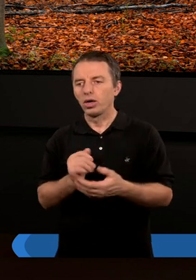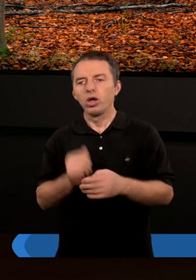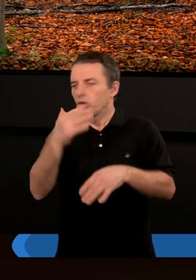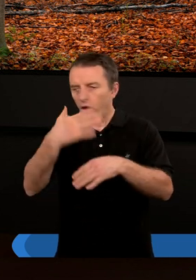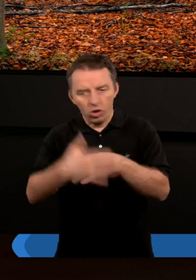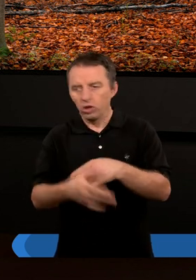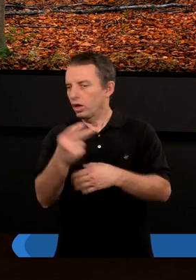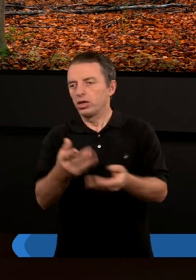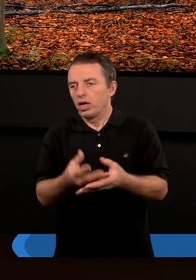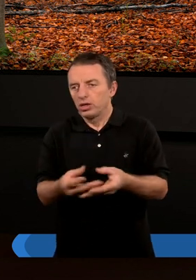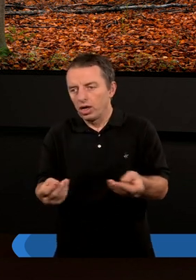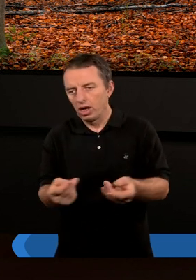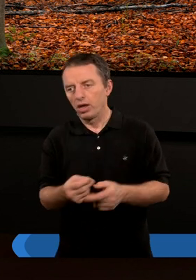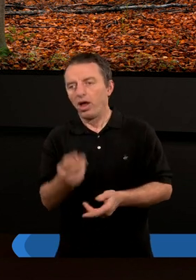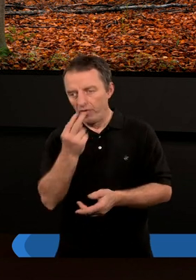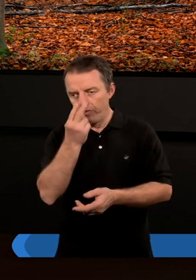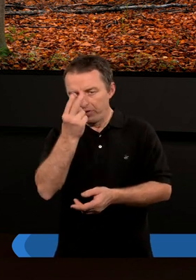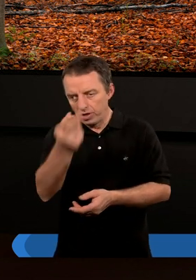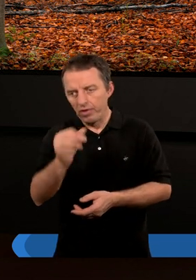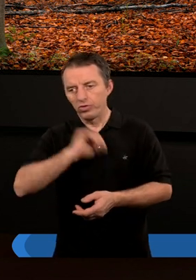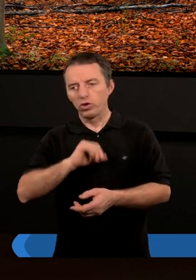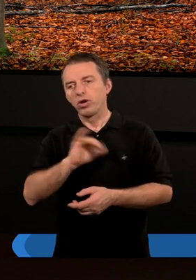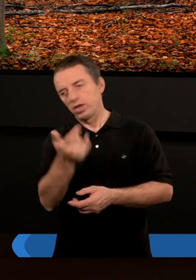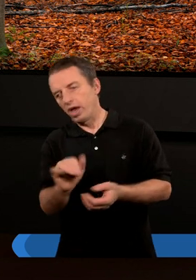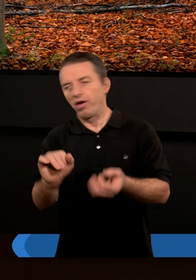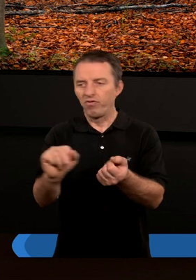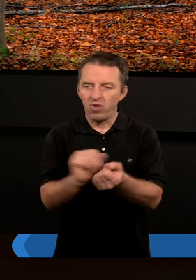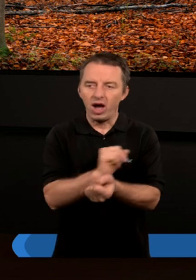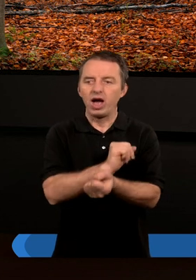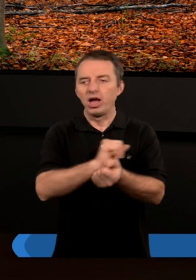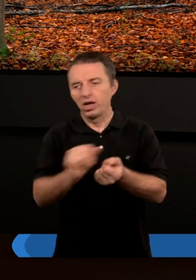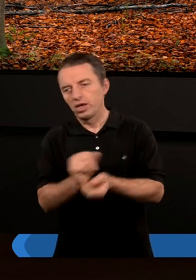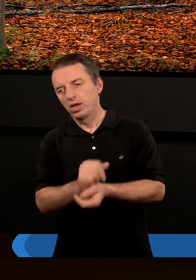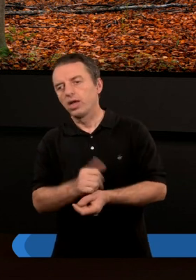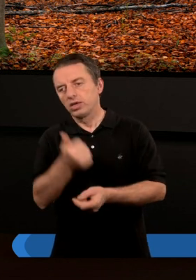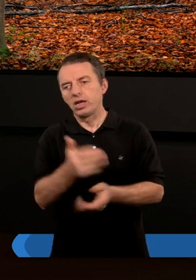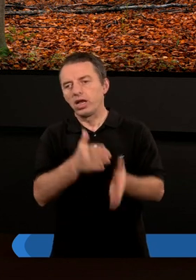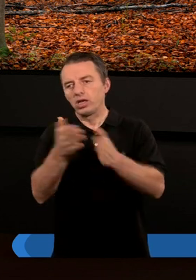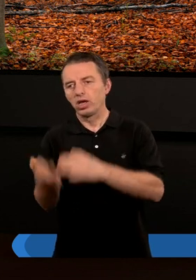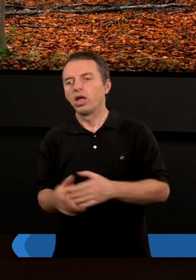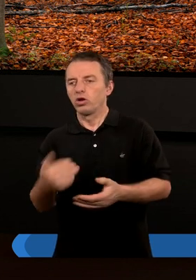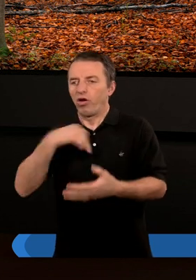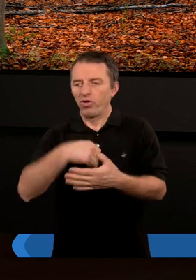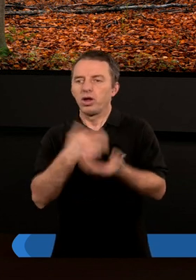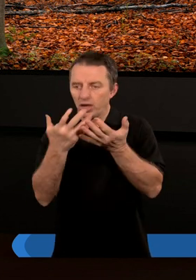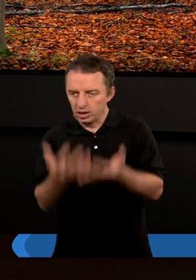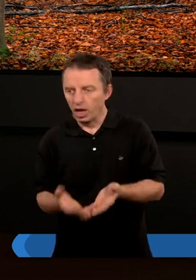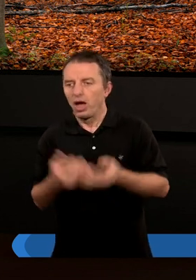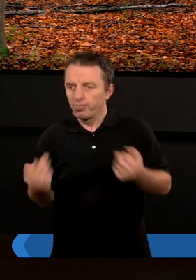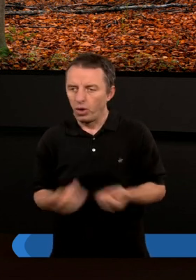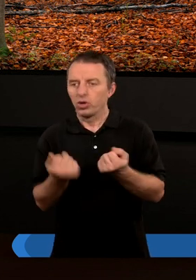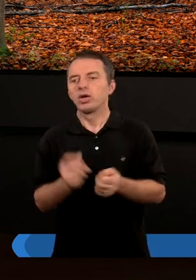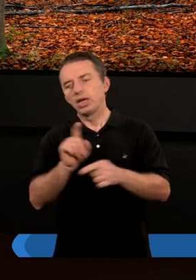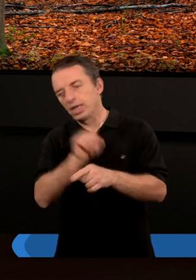ale do końca nie zniknęły. Ciągle widziałem w sobie, że są jakieś tam walki, że z jednej strony coś we mnie chce